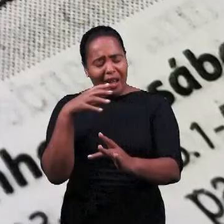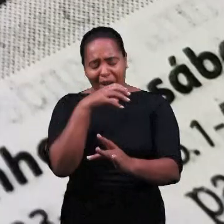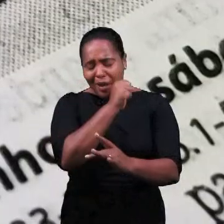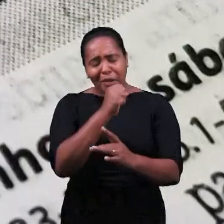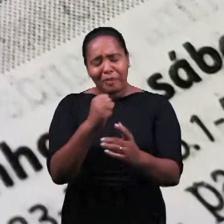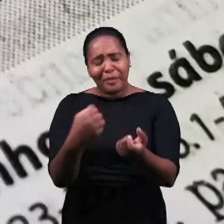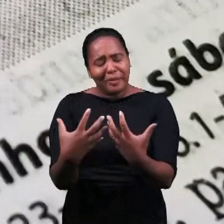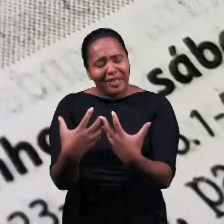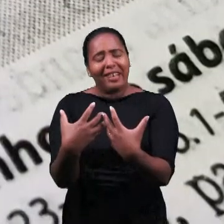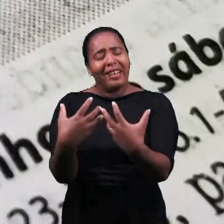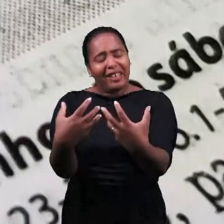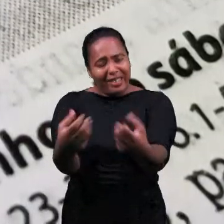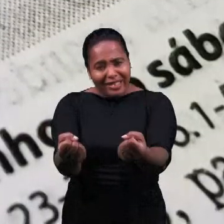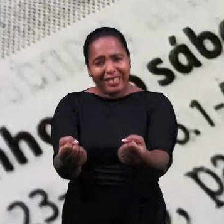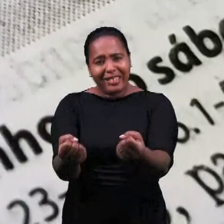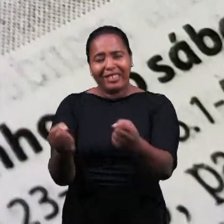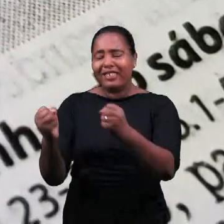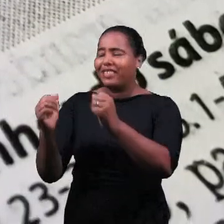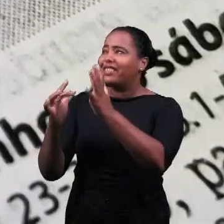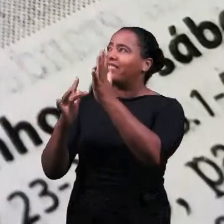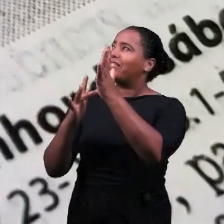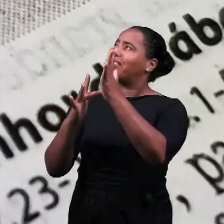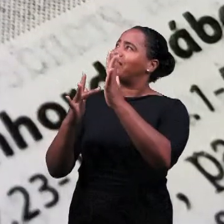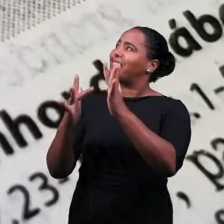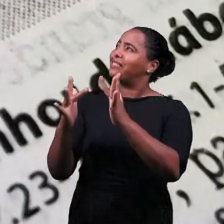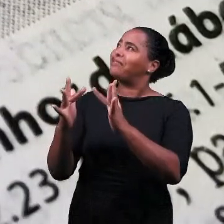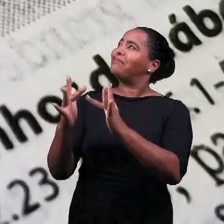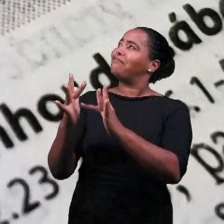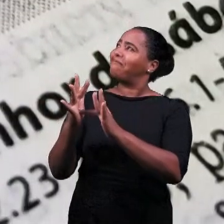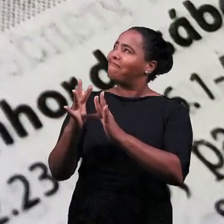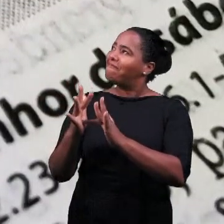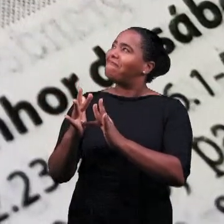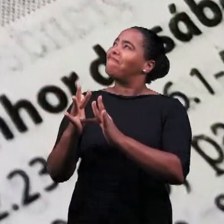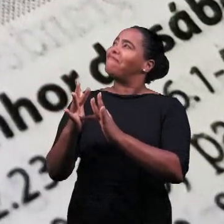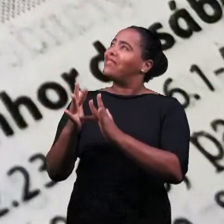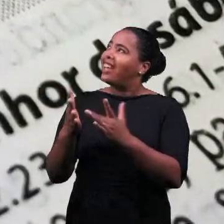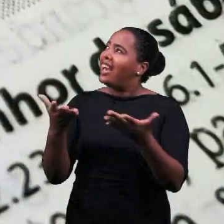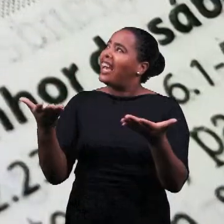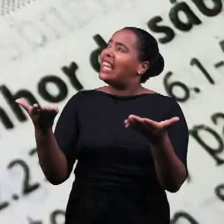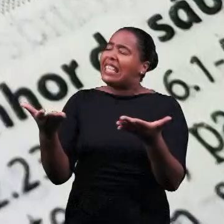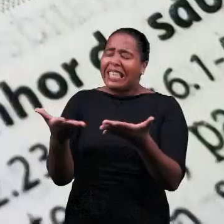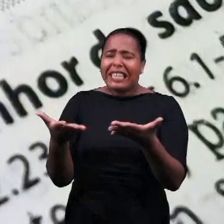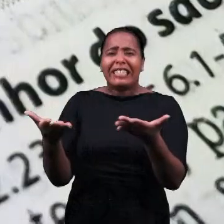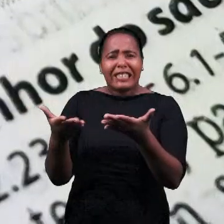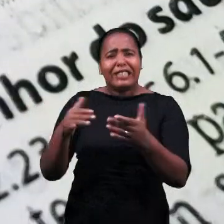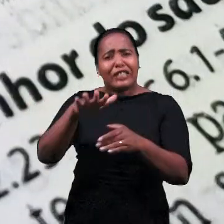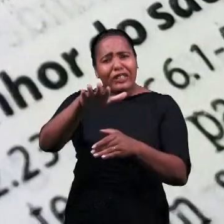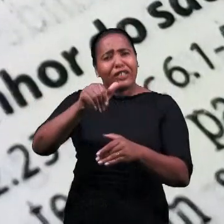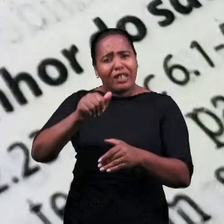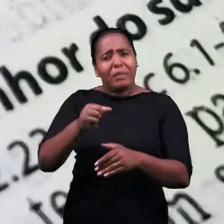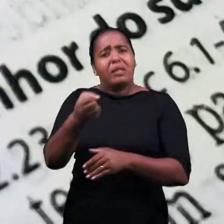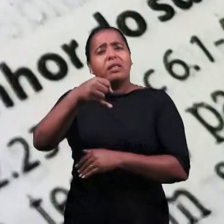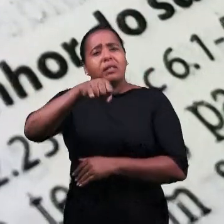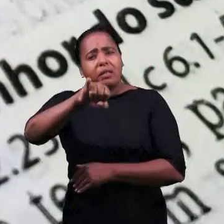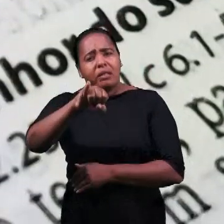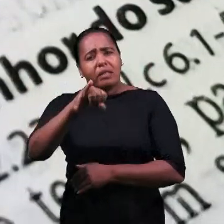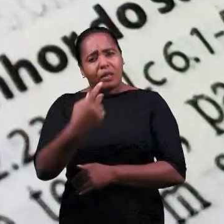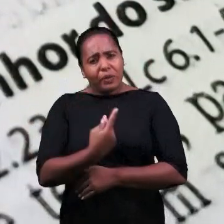от греха.